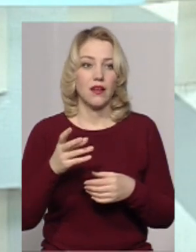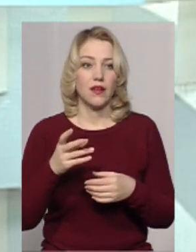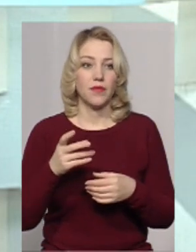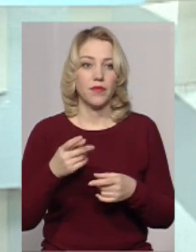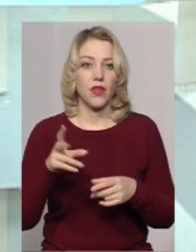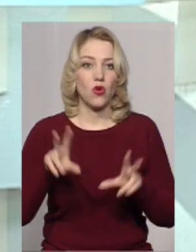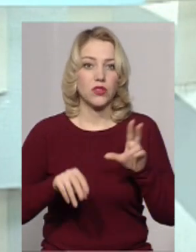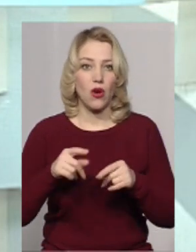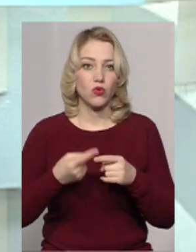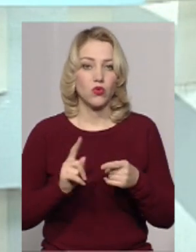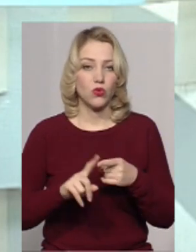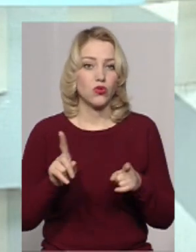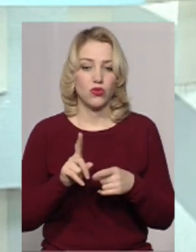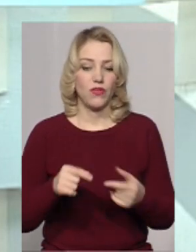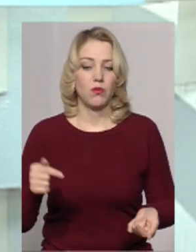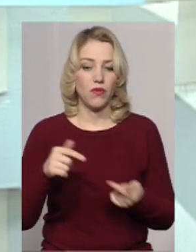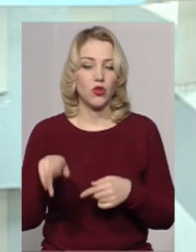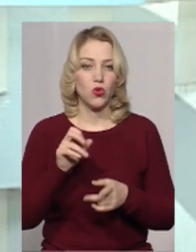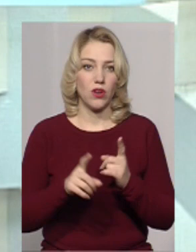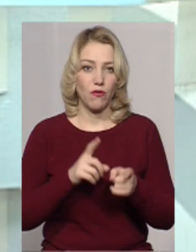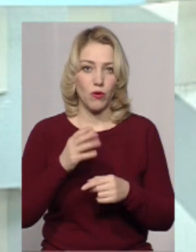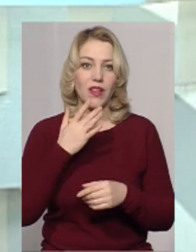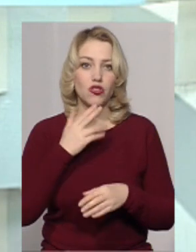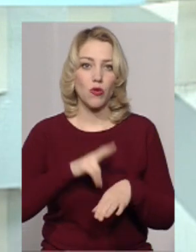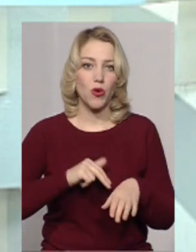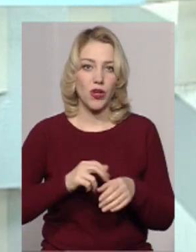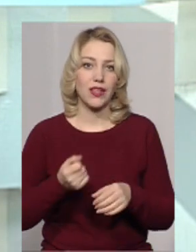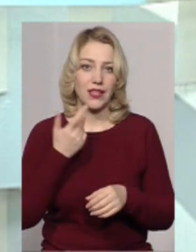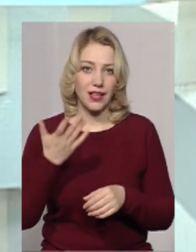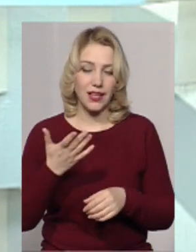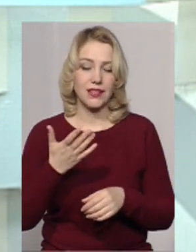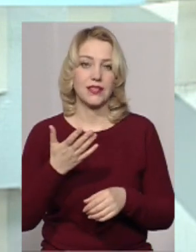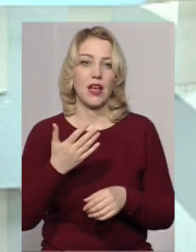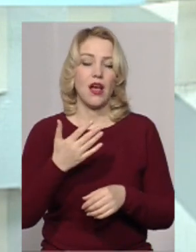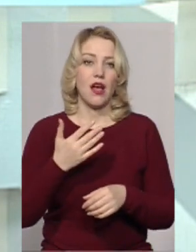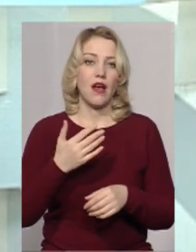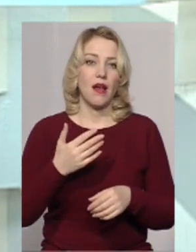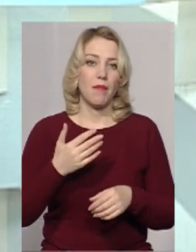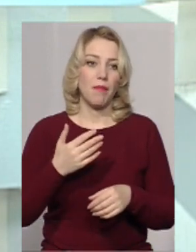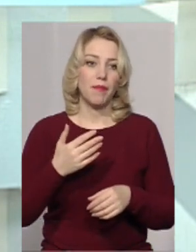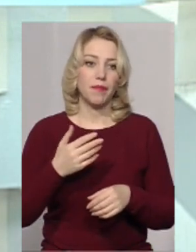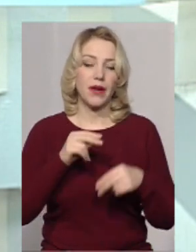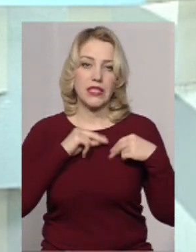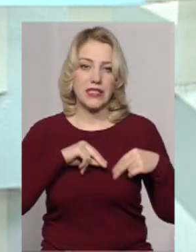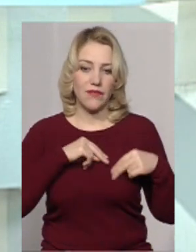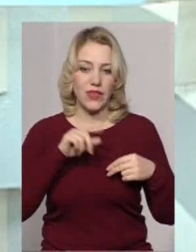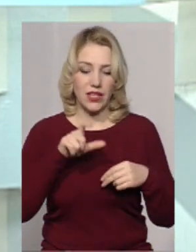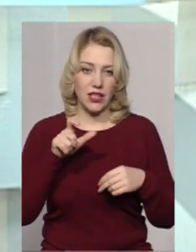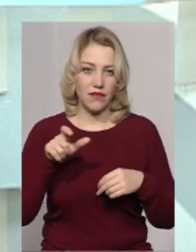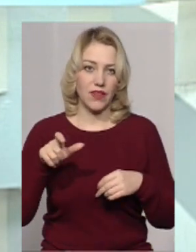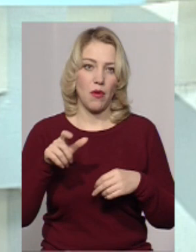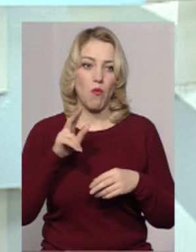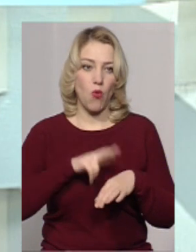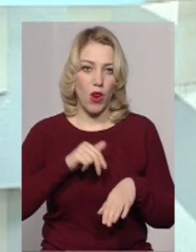відповідно до, скажімо, реформ національної поліції, кількість правоохоронних органів працівників національної поліції значно